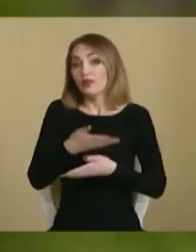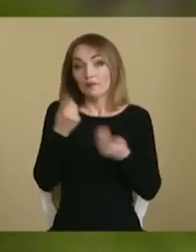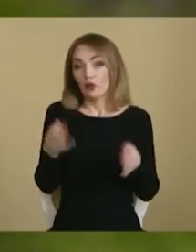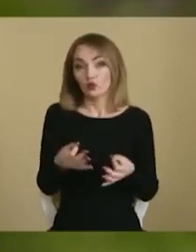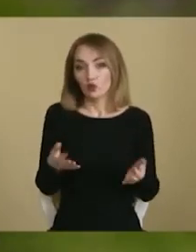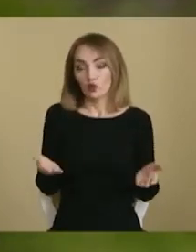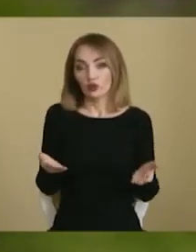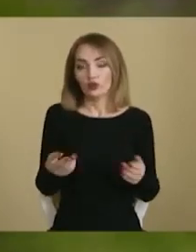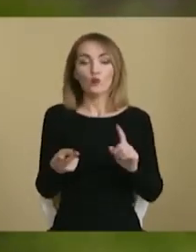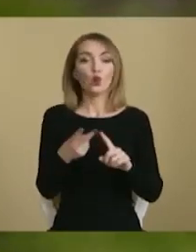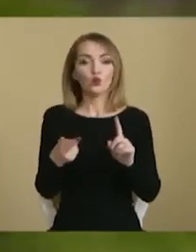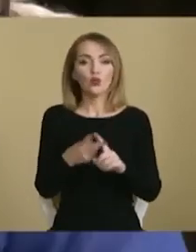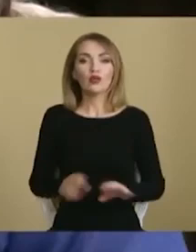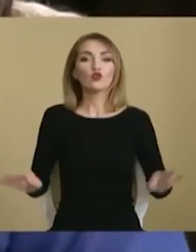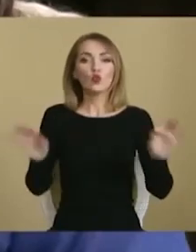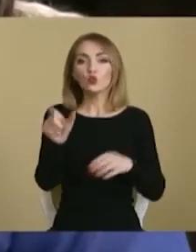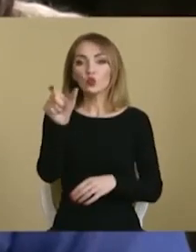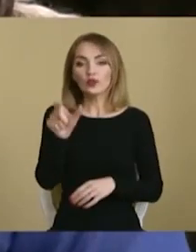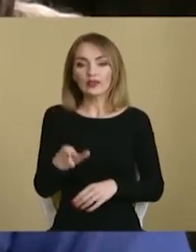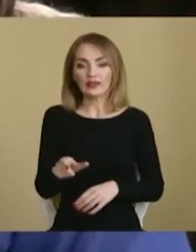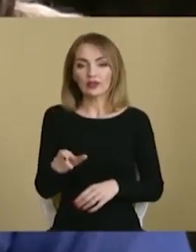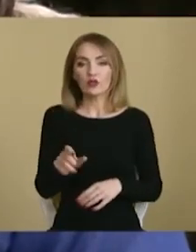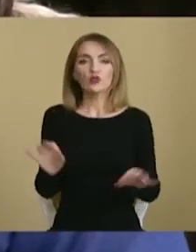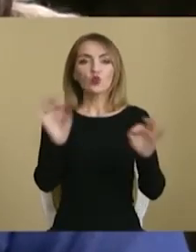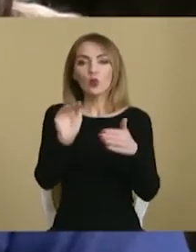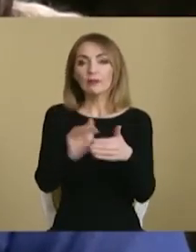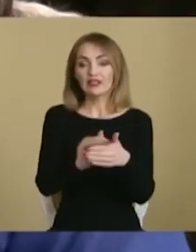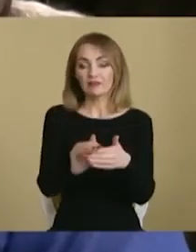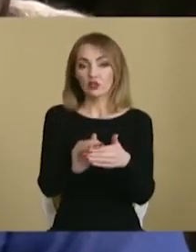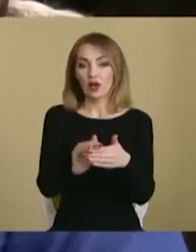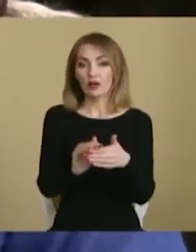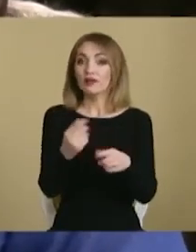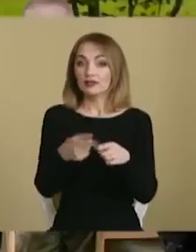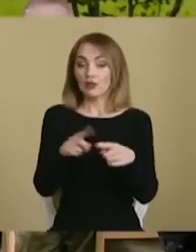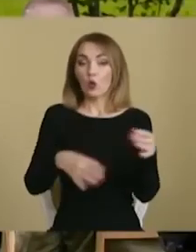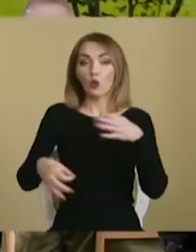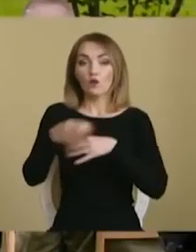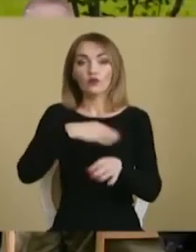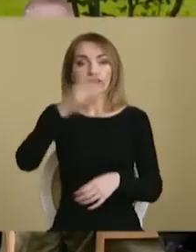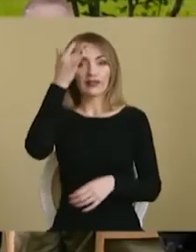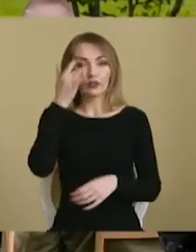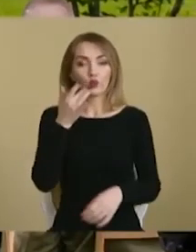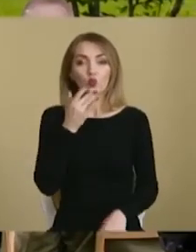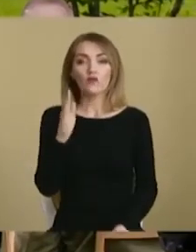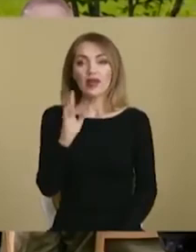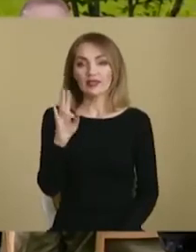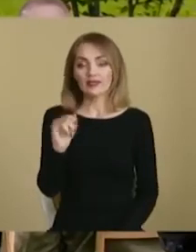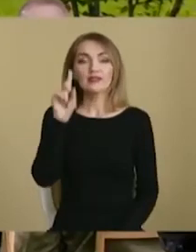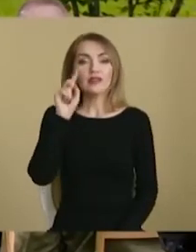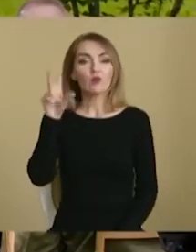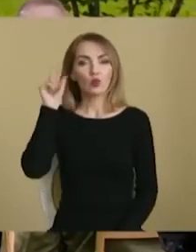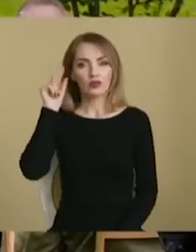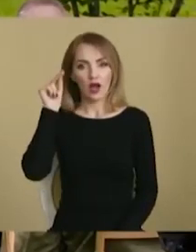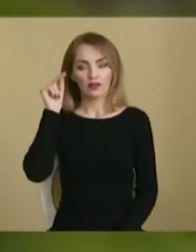Нема нічого. По-друге, жодної людини, жодного прізвища, хоча це обговорювалося ще влітку і в вересні, ми знаємо навіть